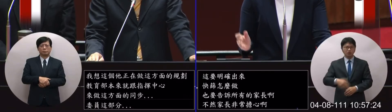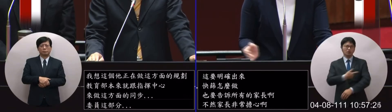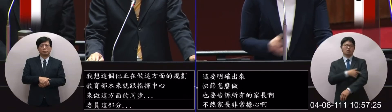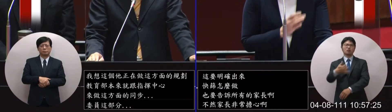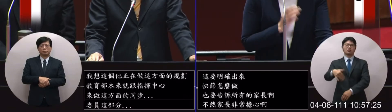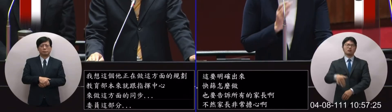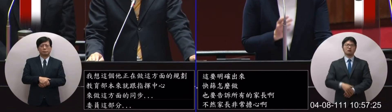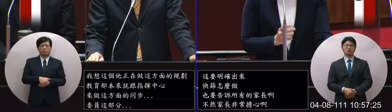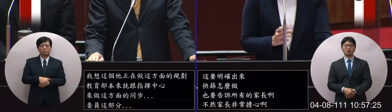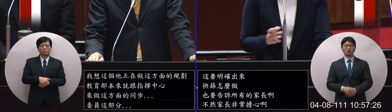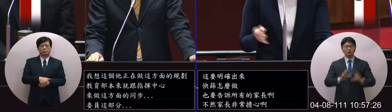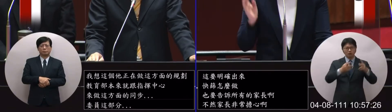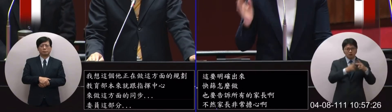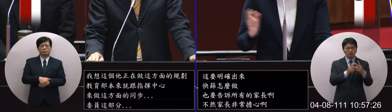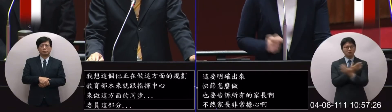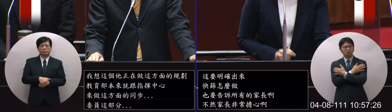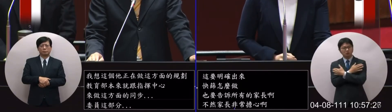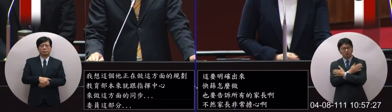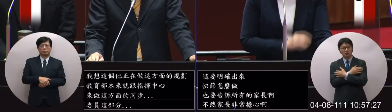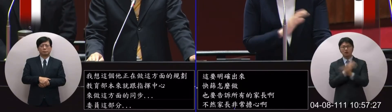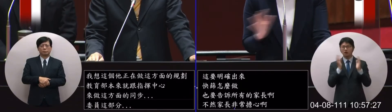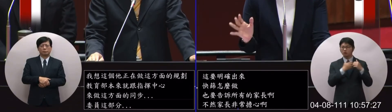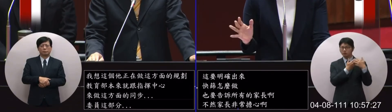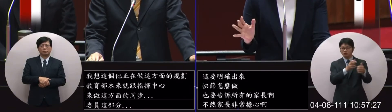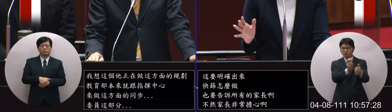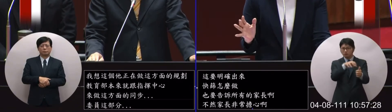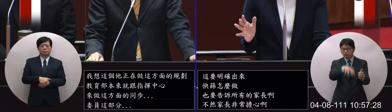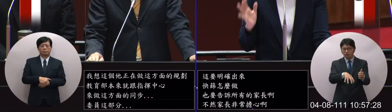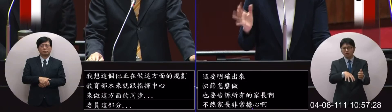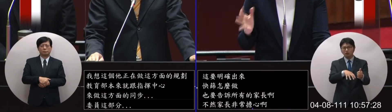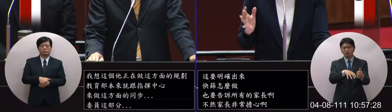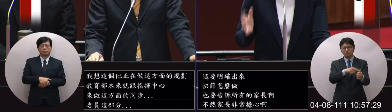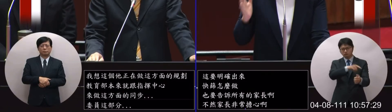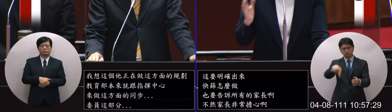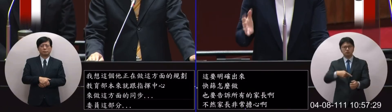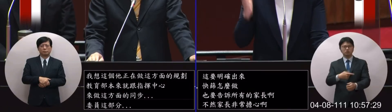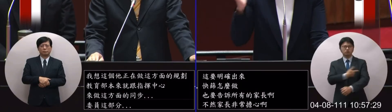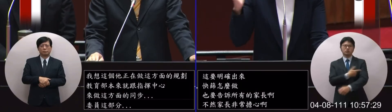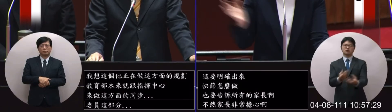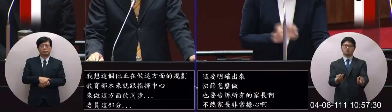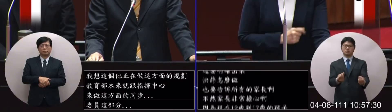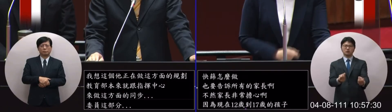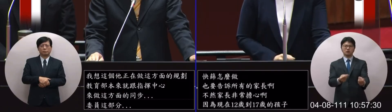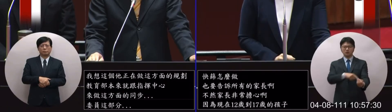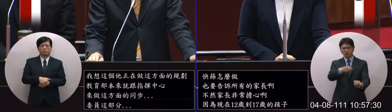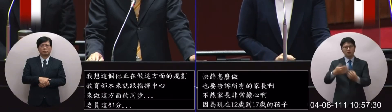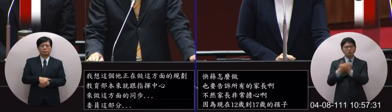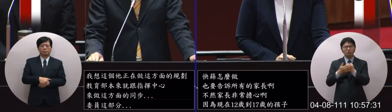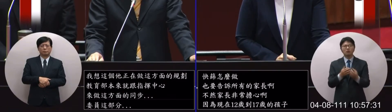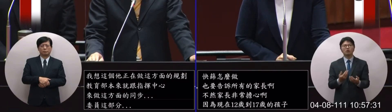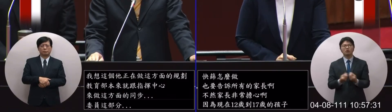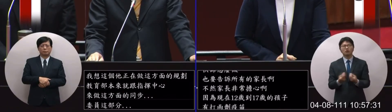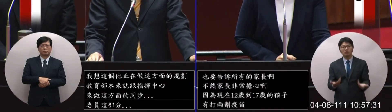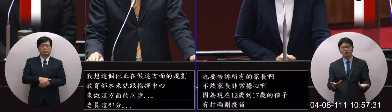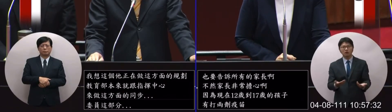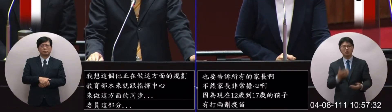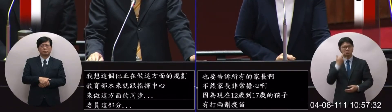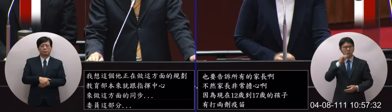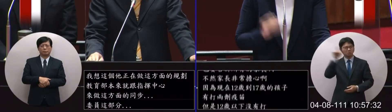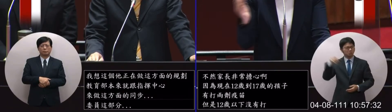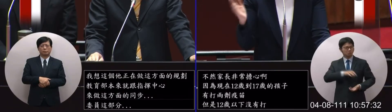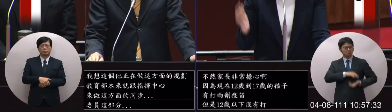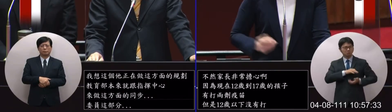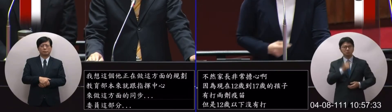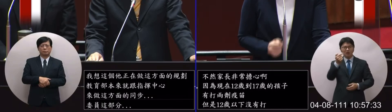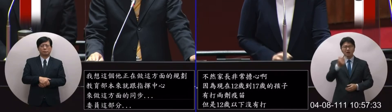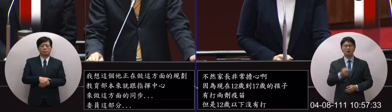國小幼兒園托育中心都沒有這種情形我們怎麼樣去保護之前的孩子家長很擔心啊